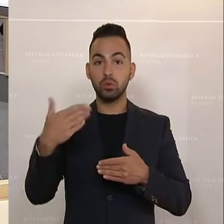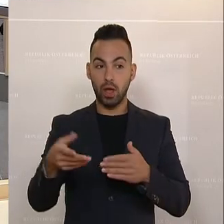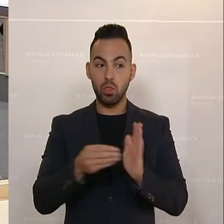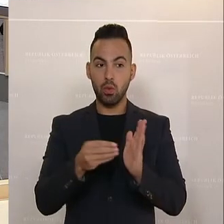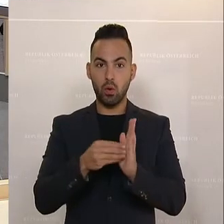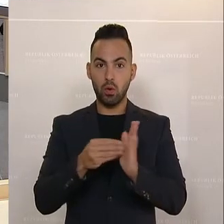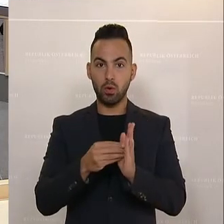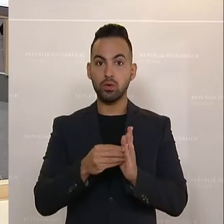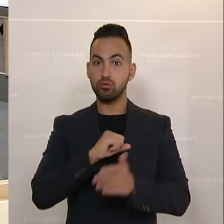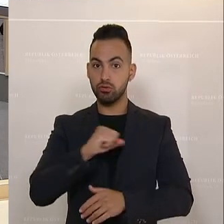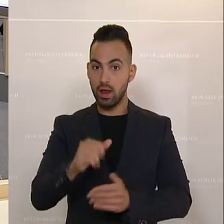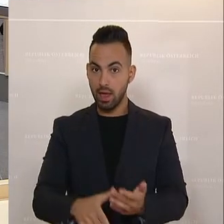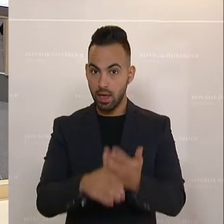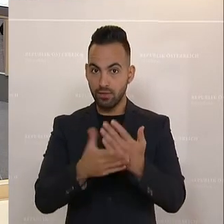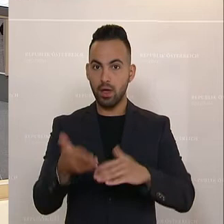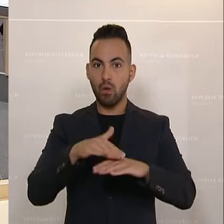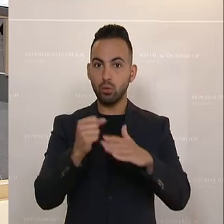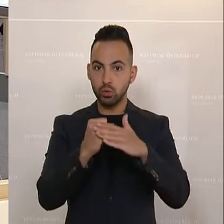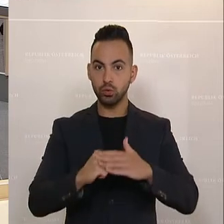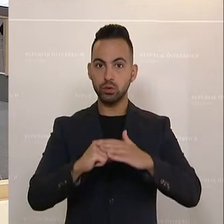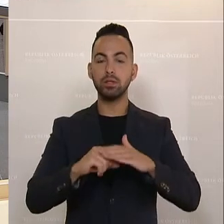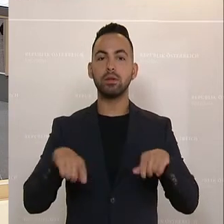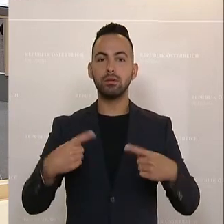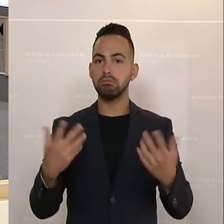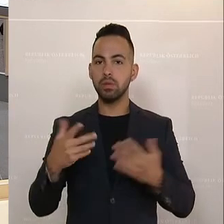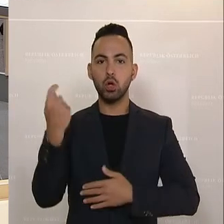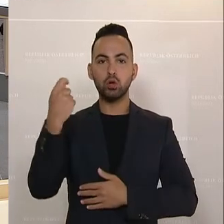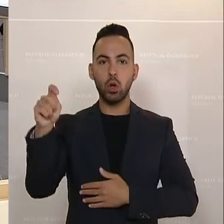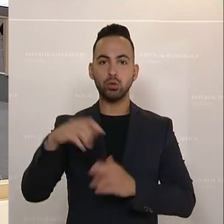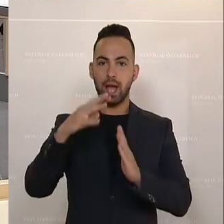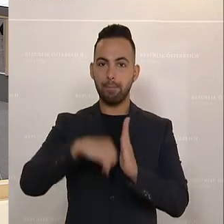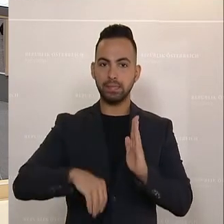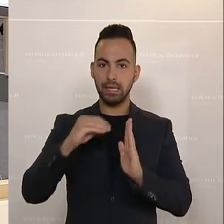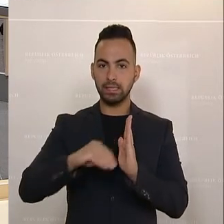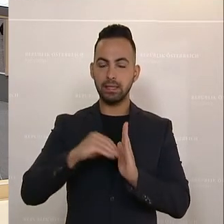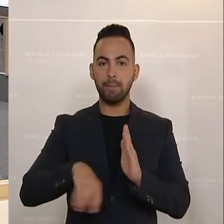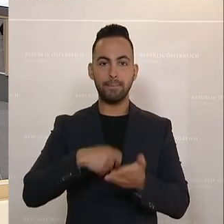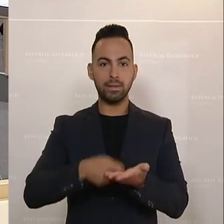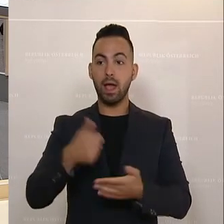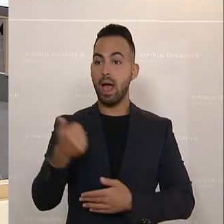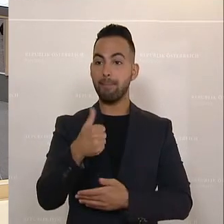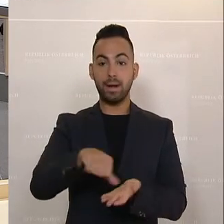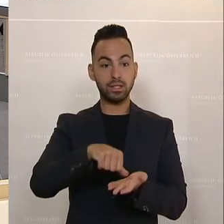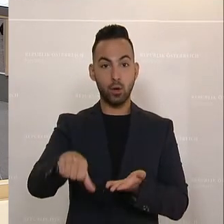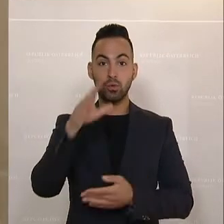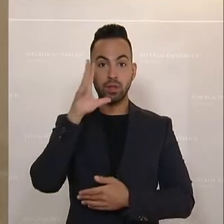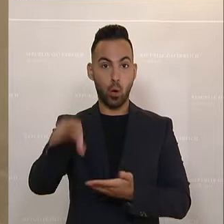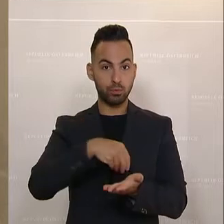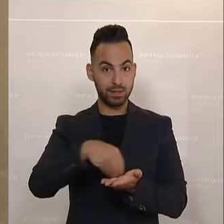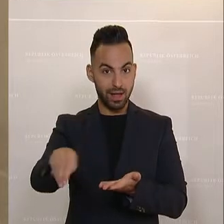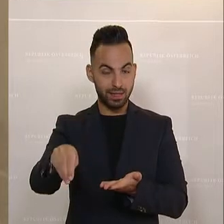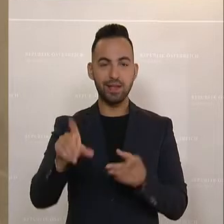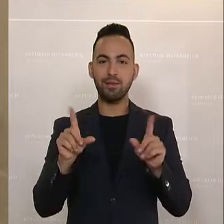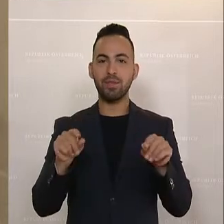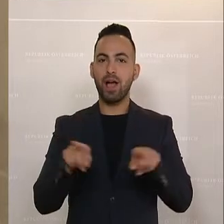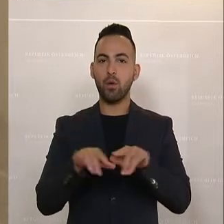schnellstmöglich zu helfen und zu unterstützen, wird der Teuerungsabsitzbetrag als Einmalzahlung auch ausbezahlt. Also ich